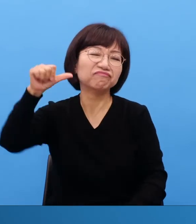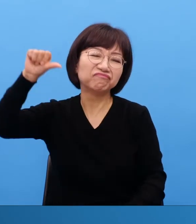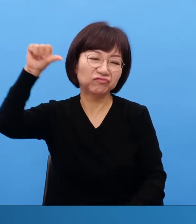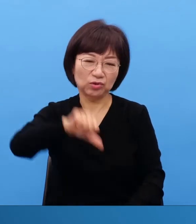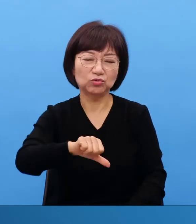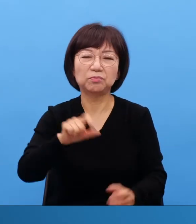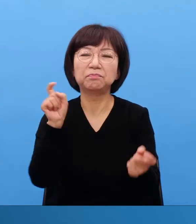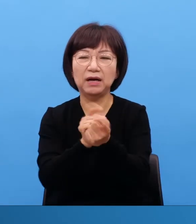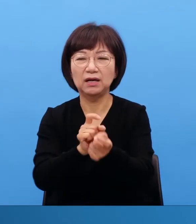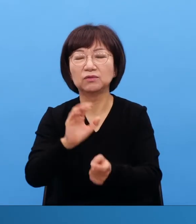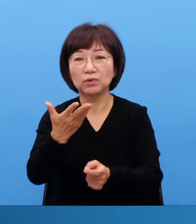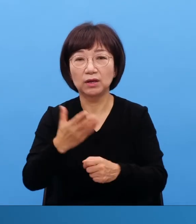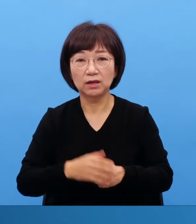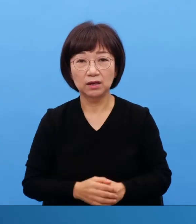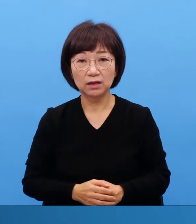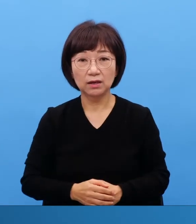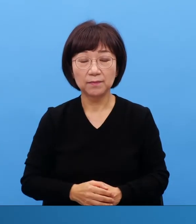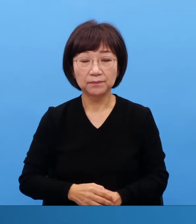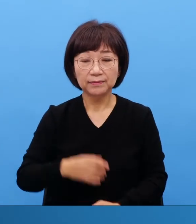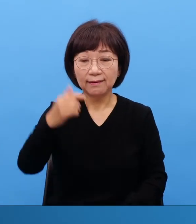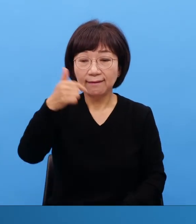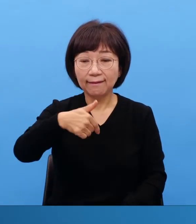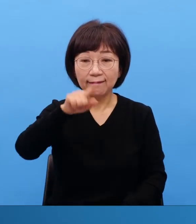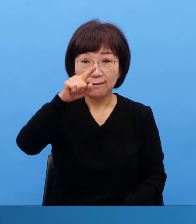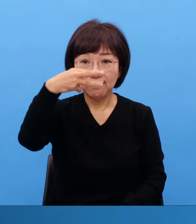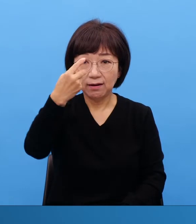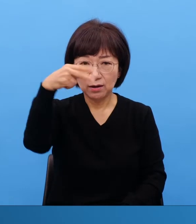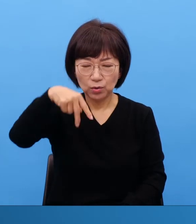가론 유다 십자가 못 박았지만 우리가 박았잖아요 같이